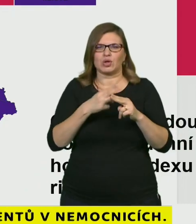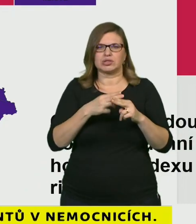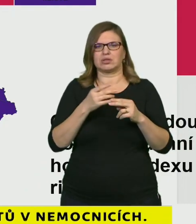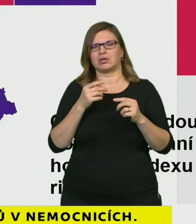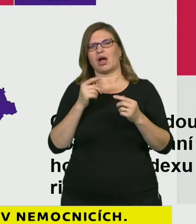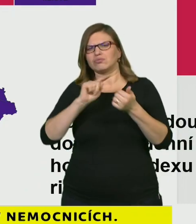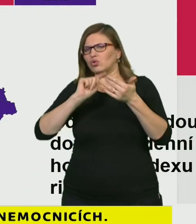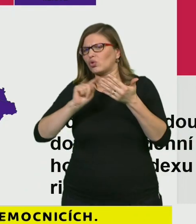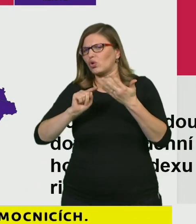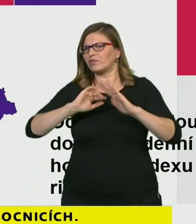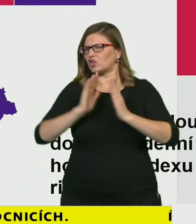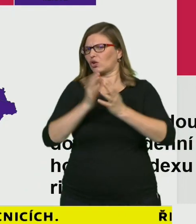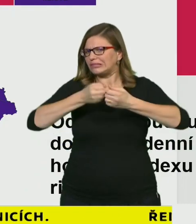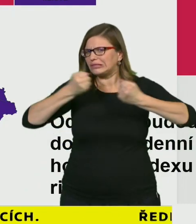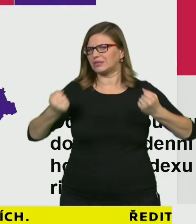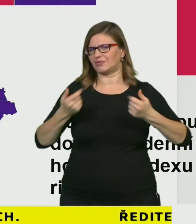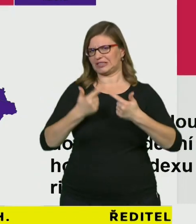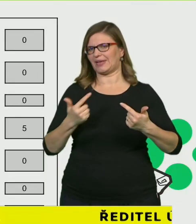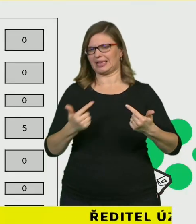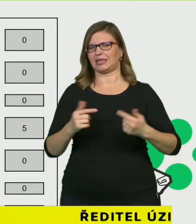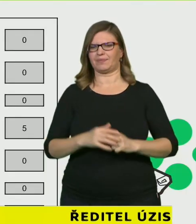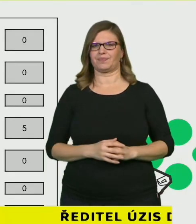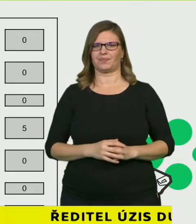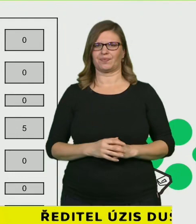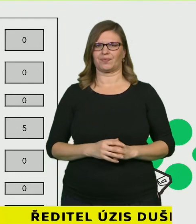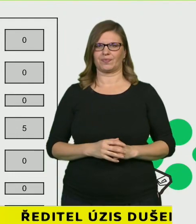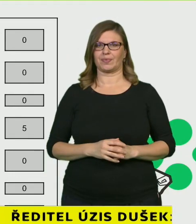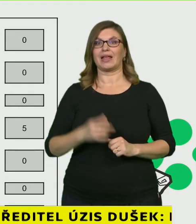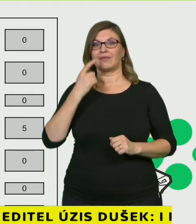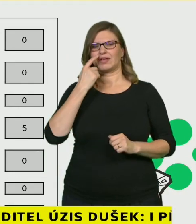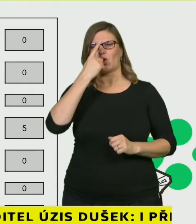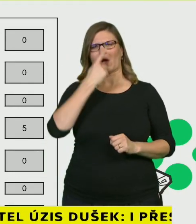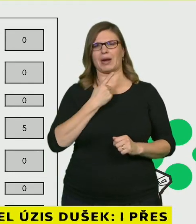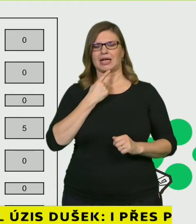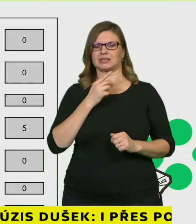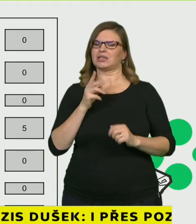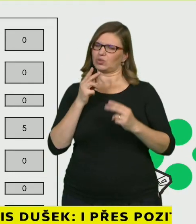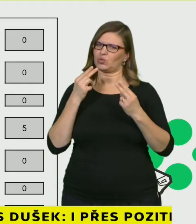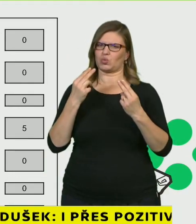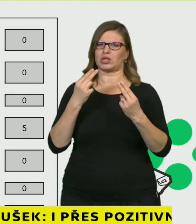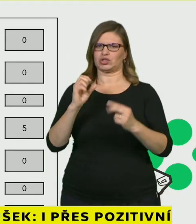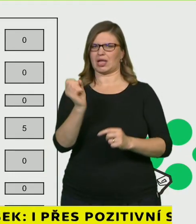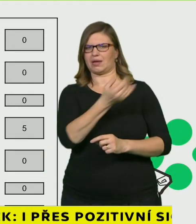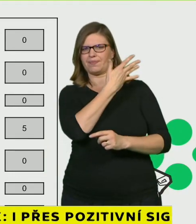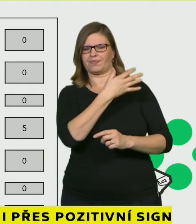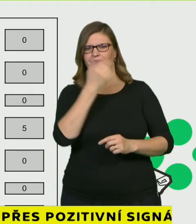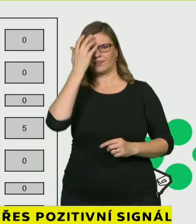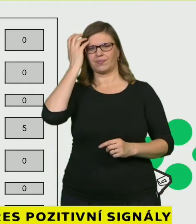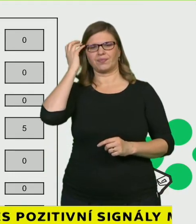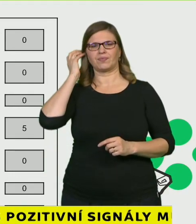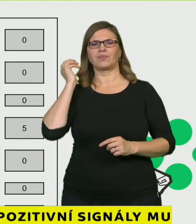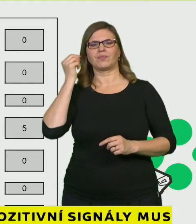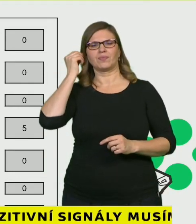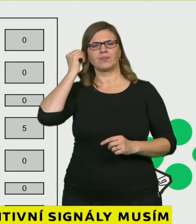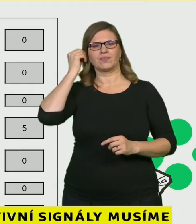Vde, prosím, věnujme velkou pozornost těmto několika obrázkům, které teď ukazují. Ukazují je jako